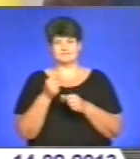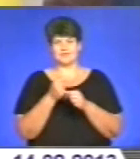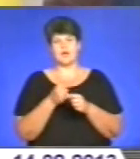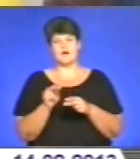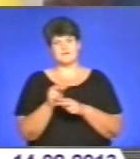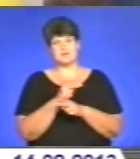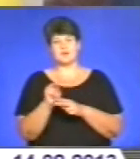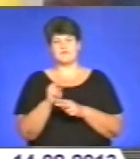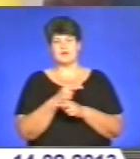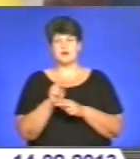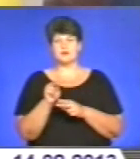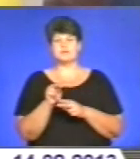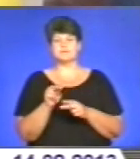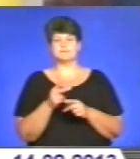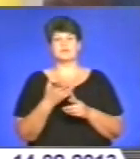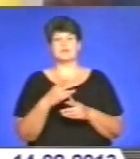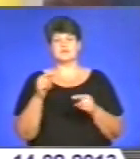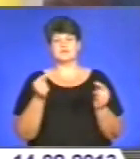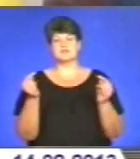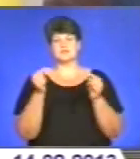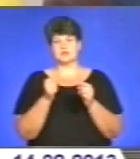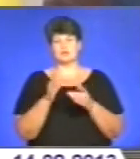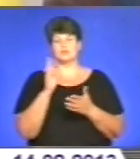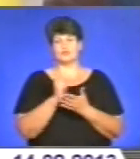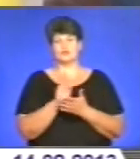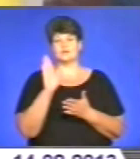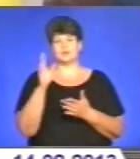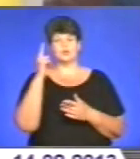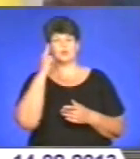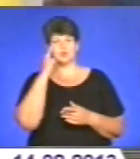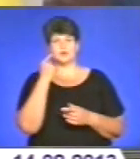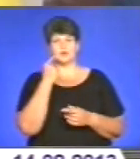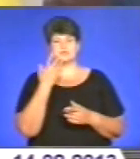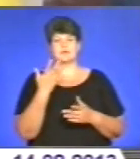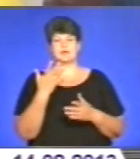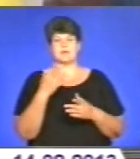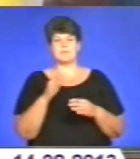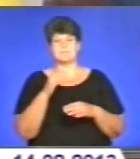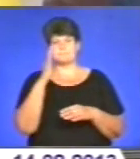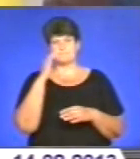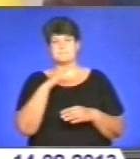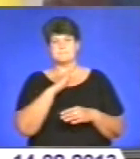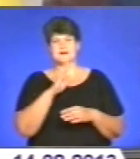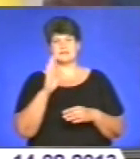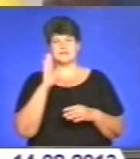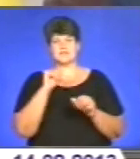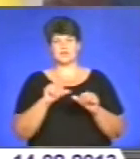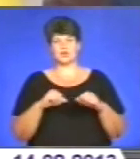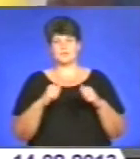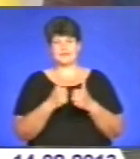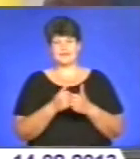виправлялись. І визначальною тут, вважаю, має стати думка і оцінка батьківських комітетів, які треба